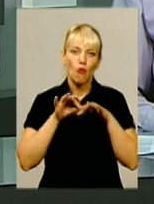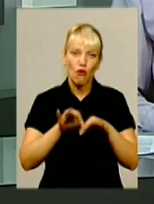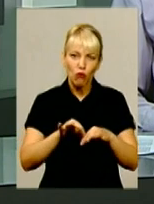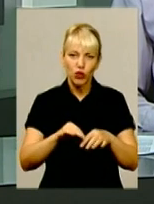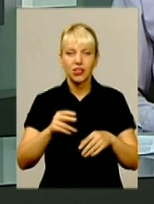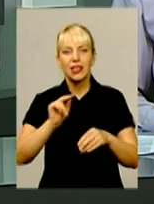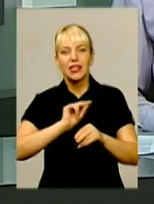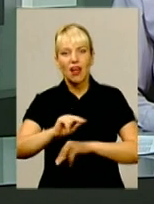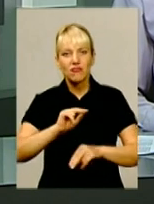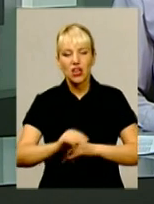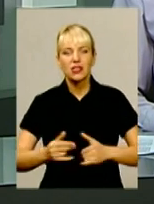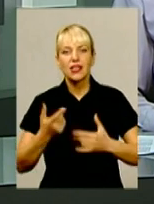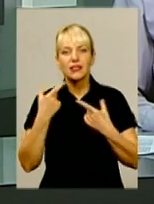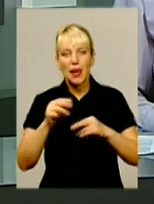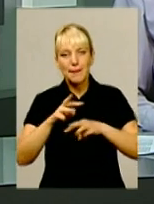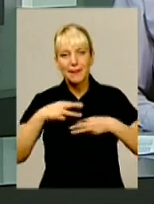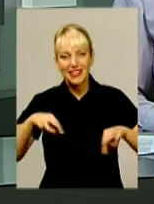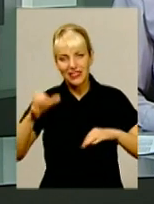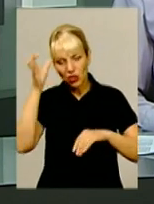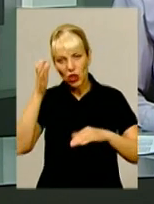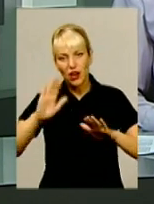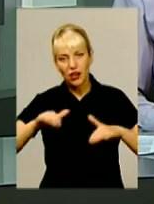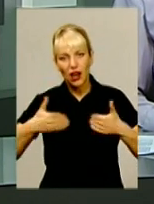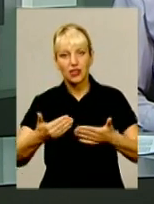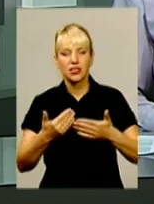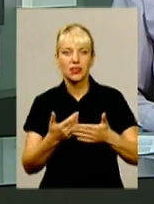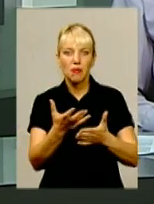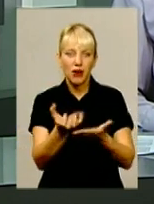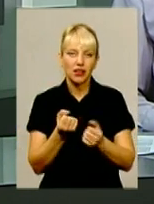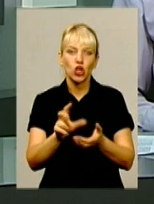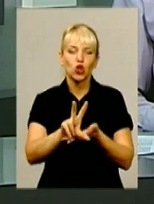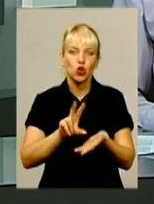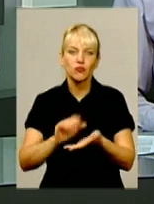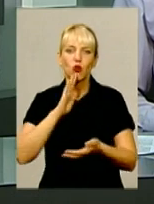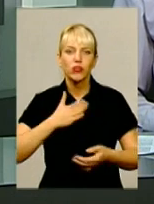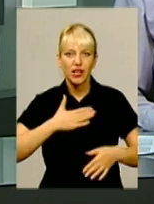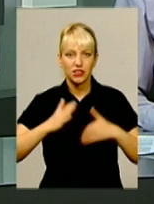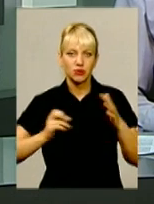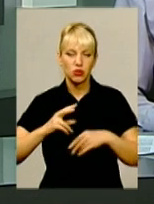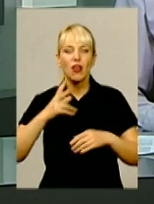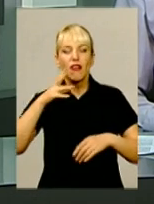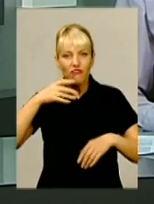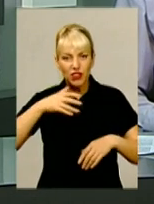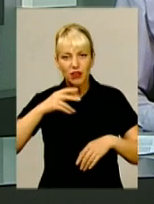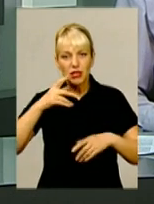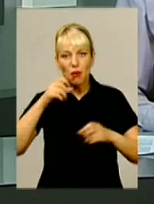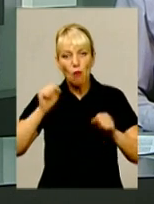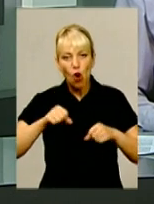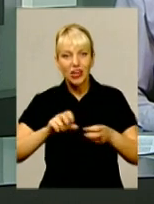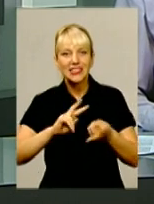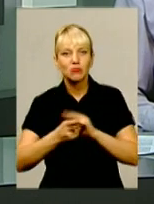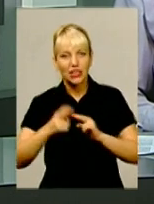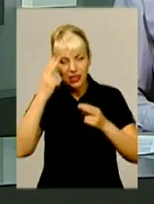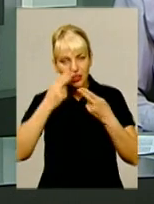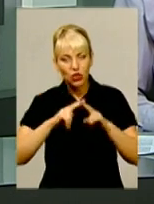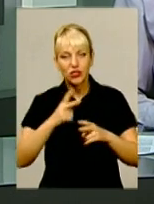міністри і науковці радили переймати досвід у наших спеціалістів. Вони вчасно зуміли змінити технології, зважаючи на зміну